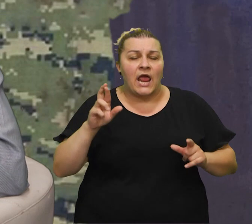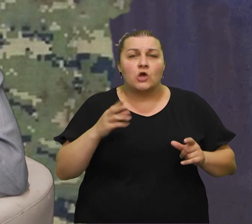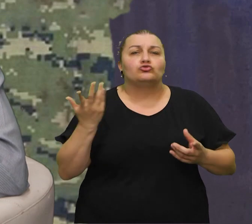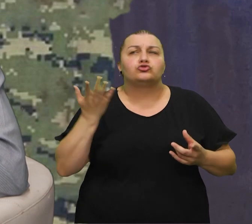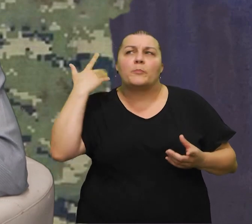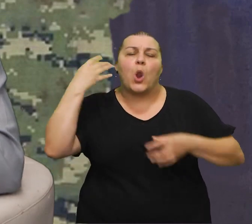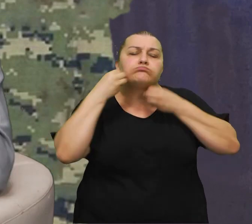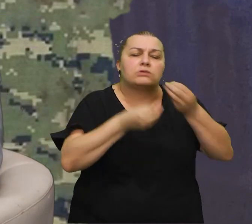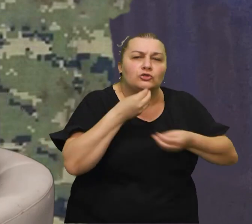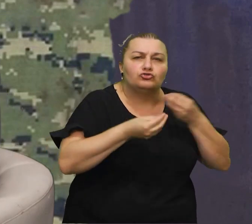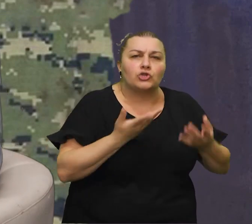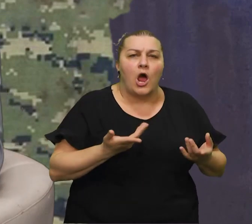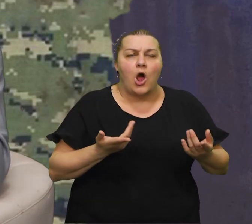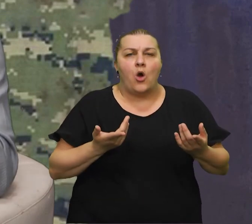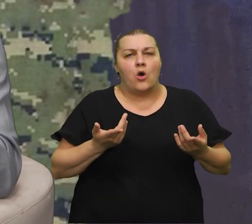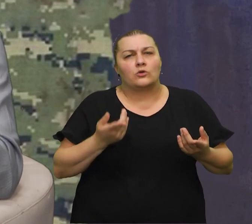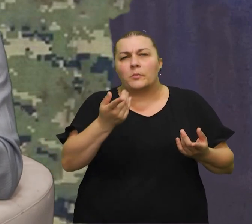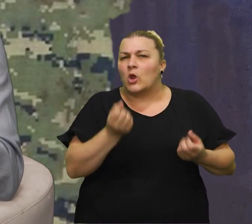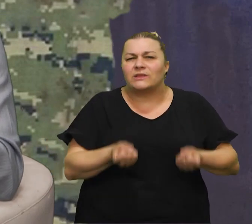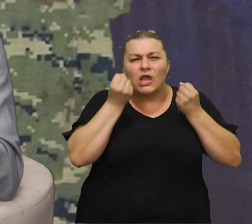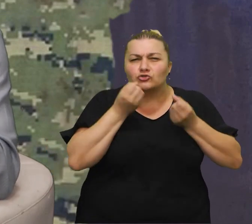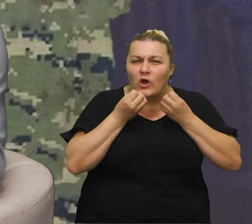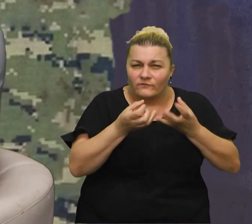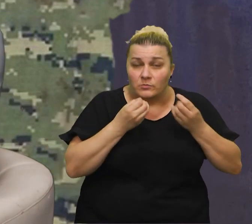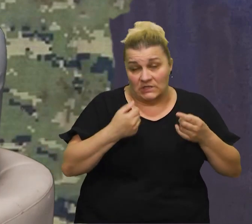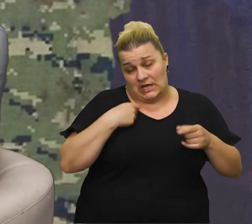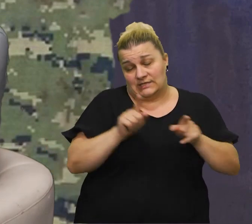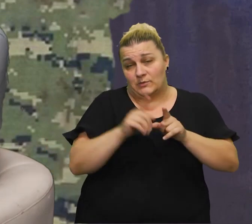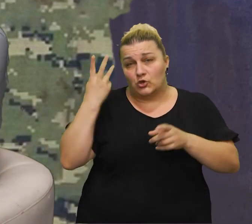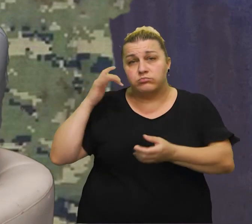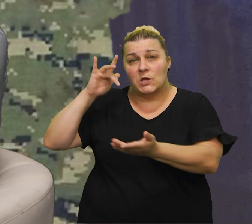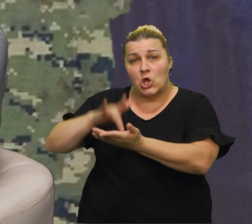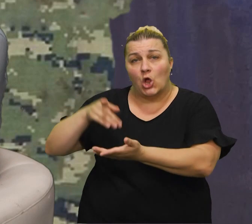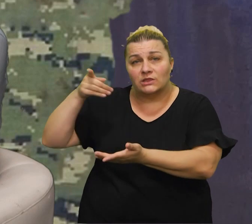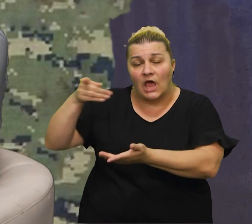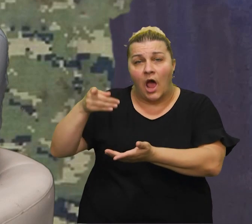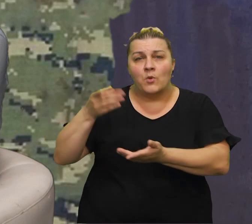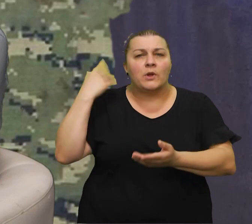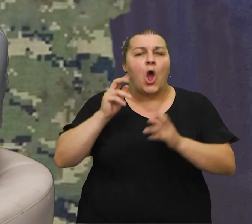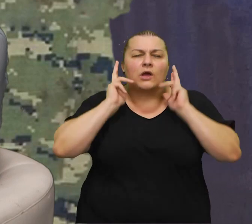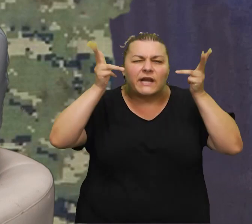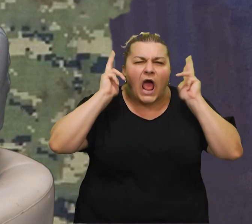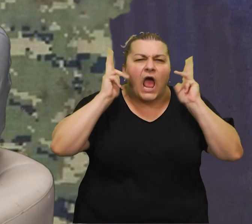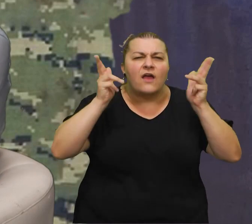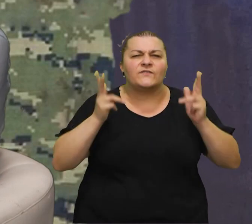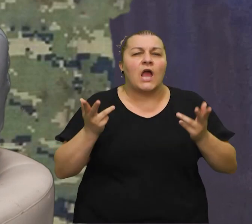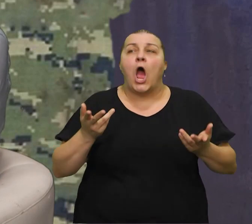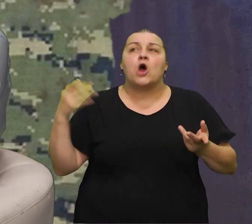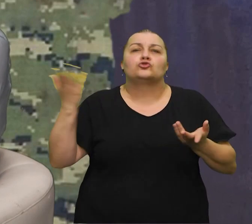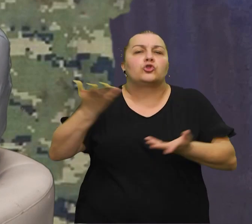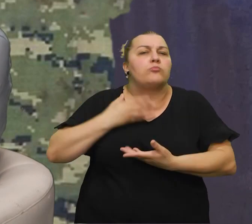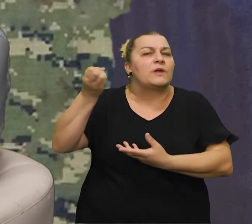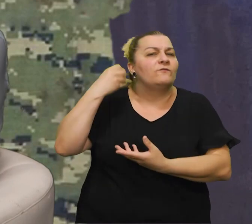su ljudi prenosili, teško je da je informacija dolaze, to je bila, takva, bio se nije bilo i ja, takva graja, vika, kakve su